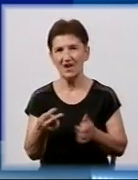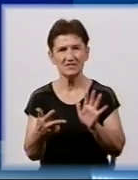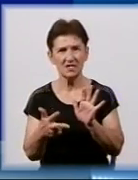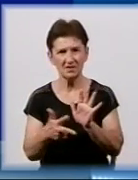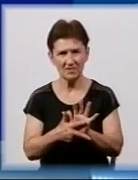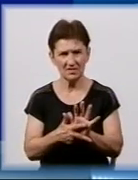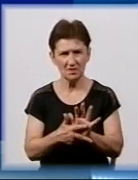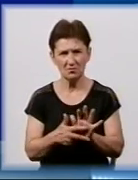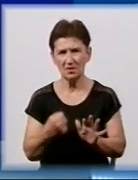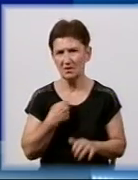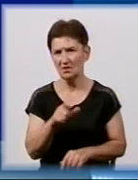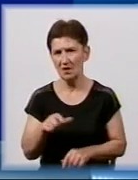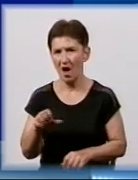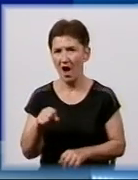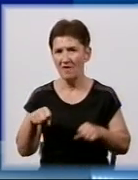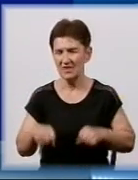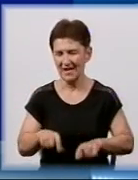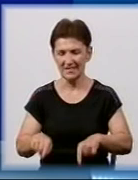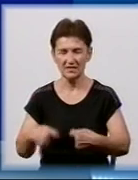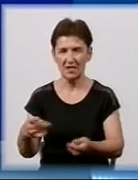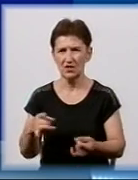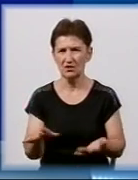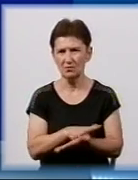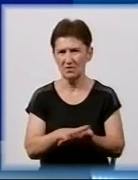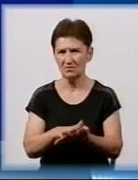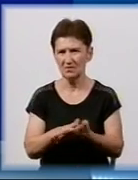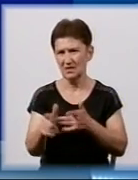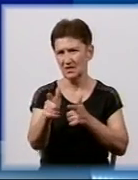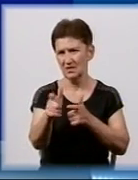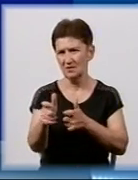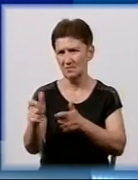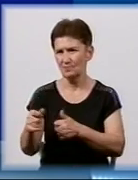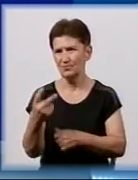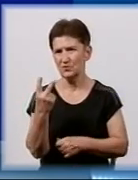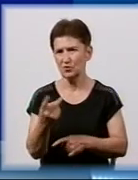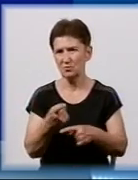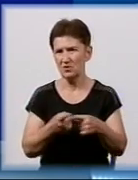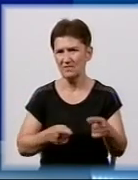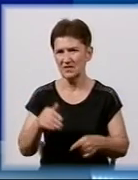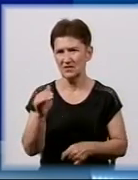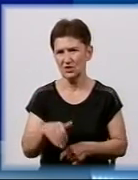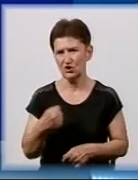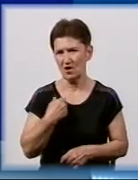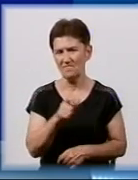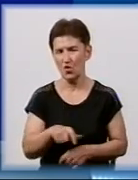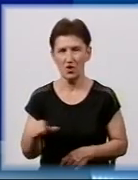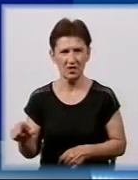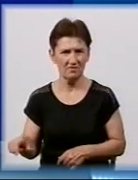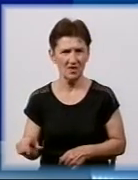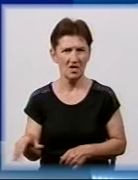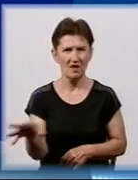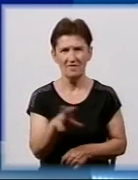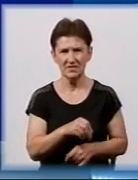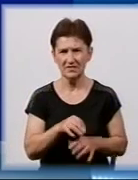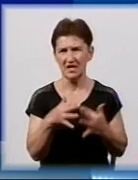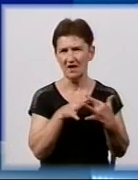галичан. Австрійська влада дала дозвіл на формування стрілецької частини з 2,5 тисяч вояків. Січові стрільці воювали,